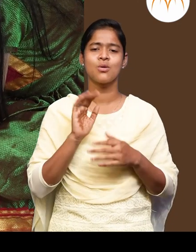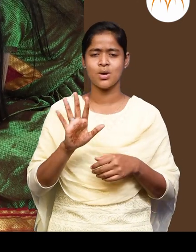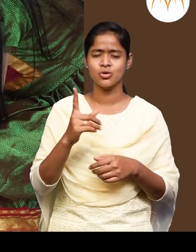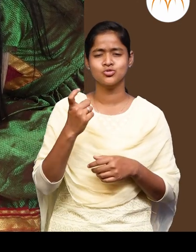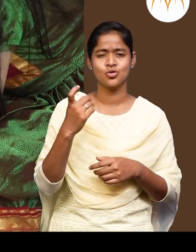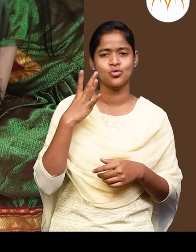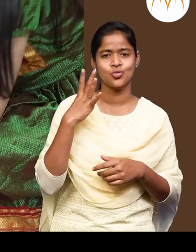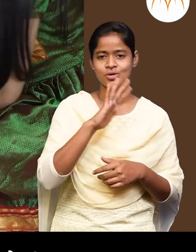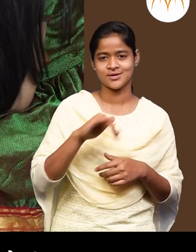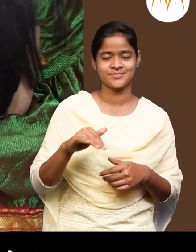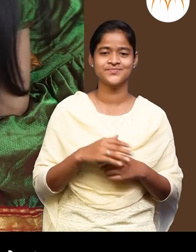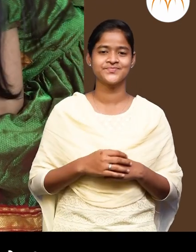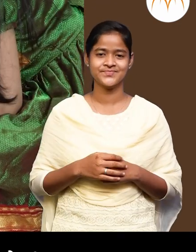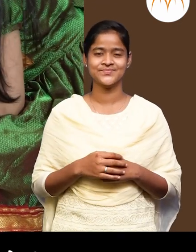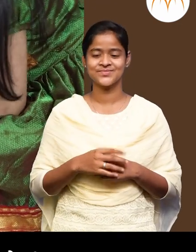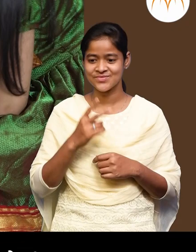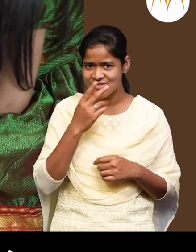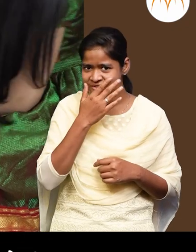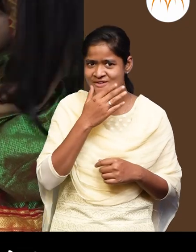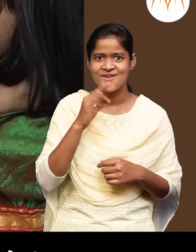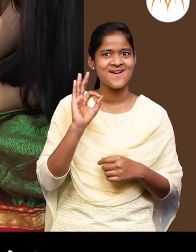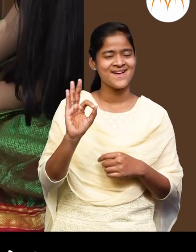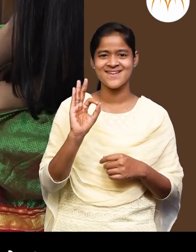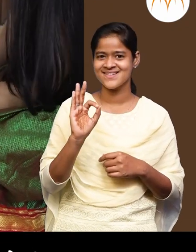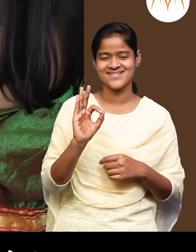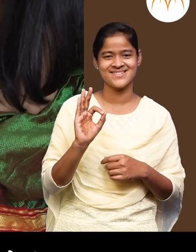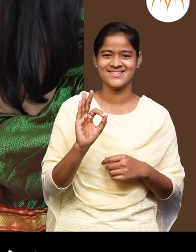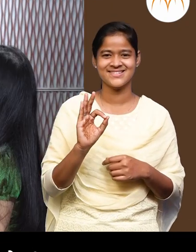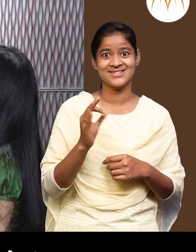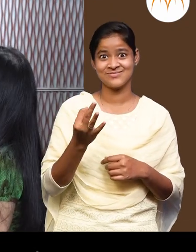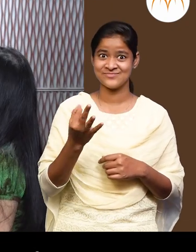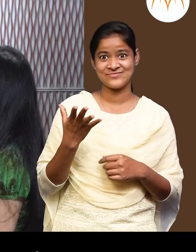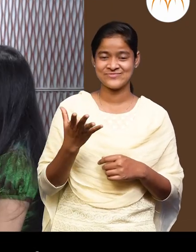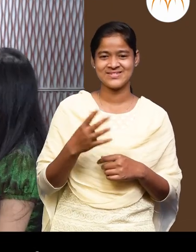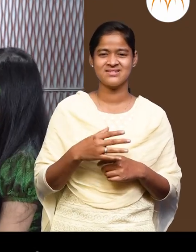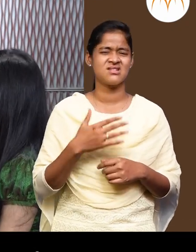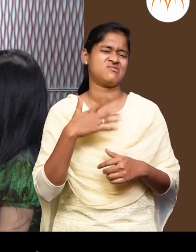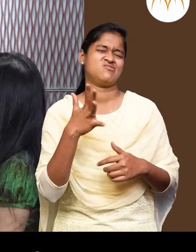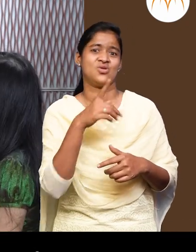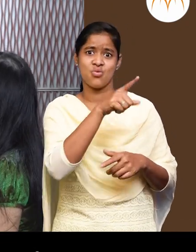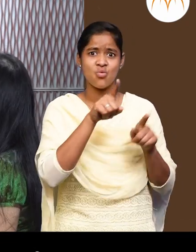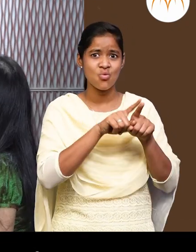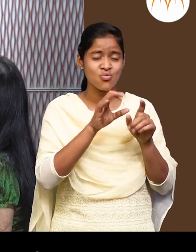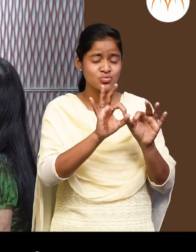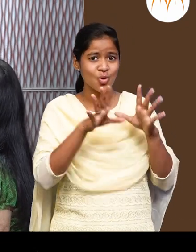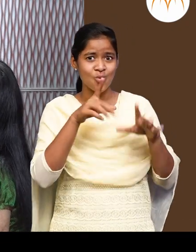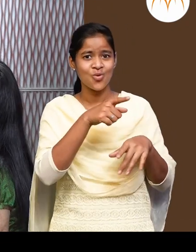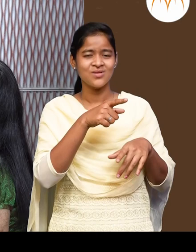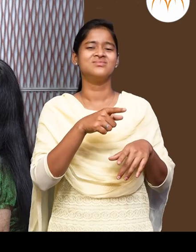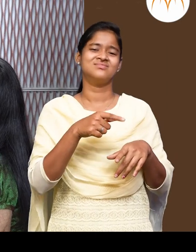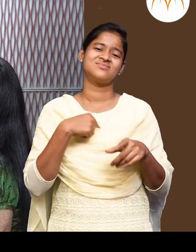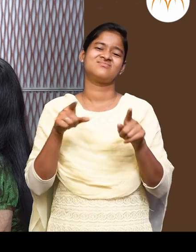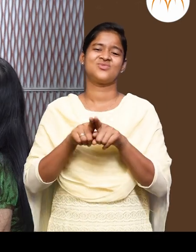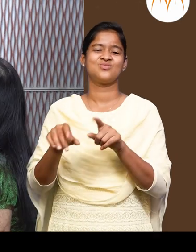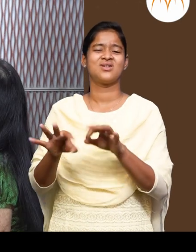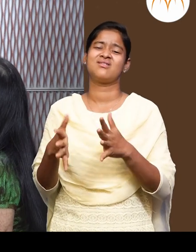आरे वाँ मसता काड़ लेगी रंगोड़ी नाई पन तुझा सारखी नाई आली हालो